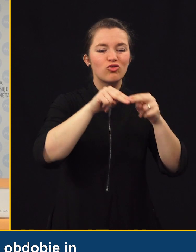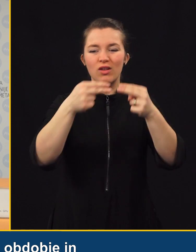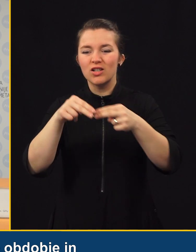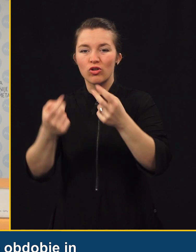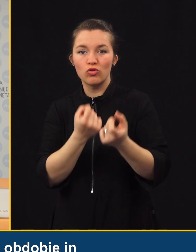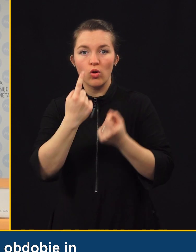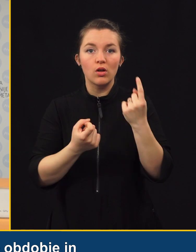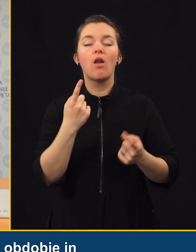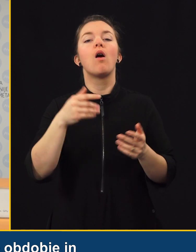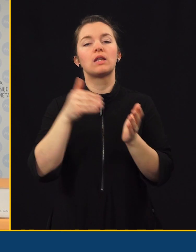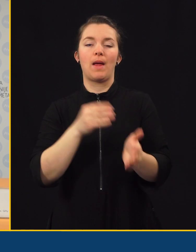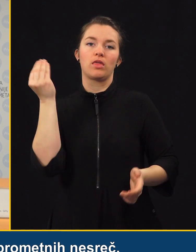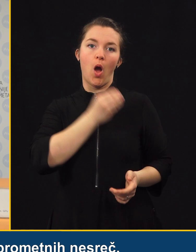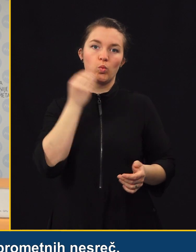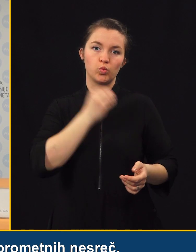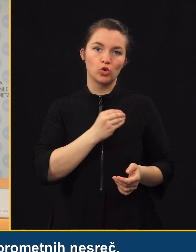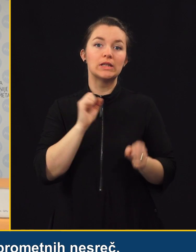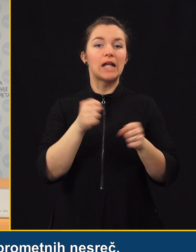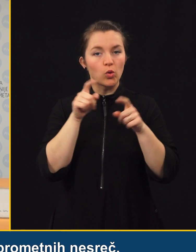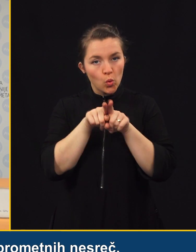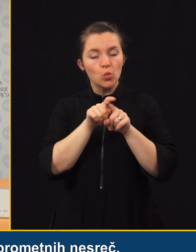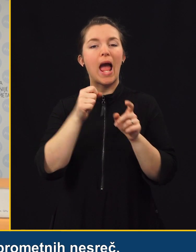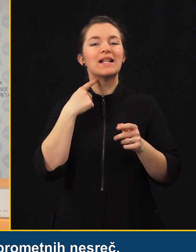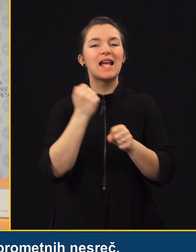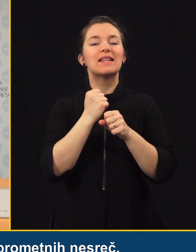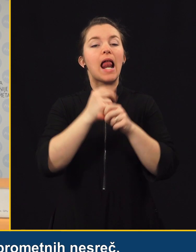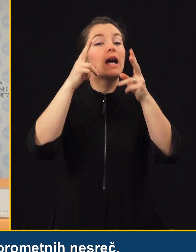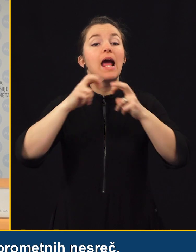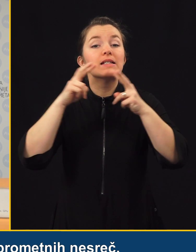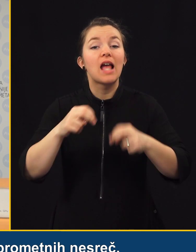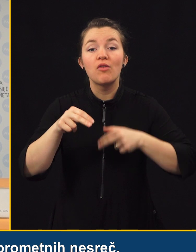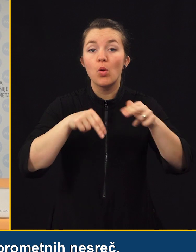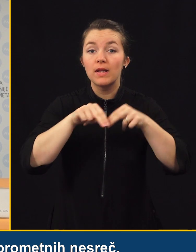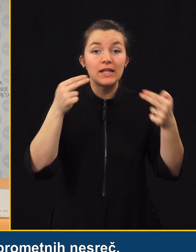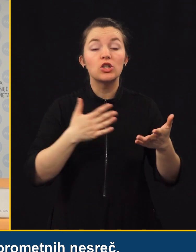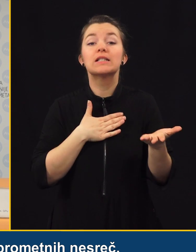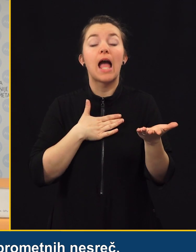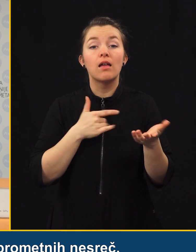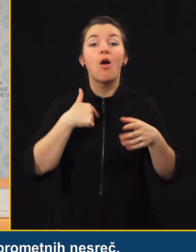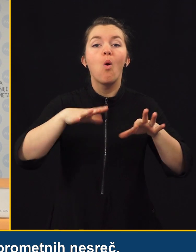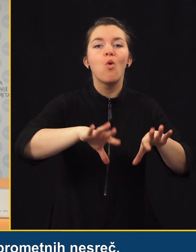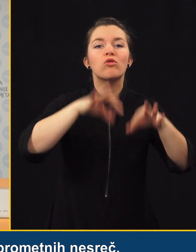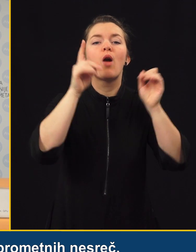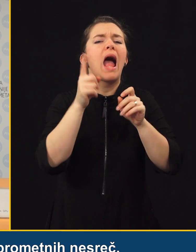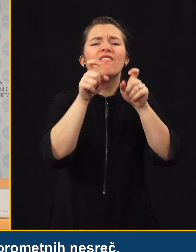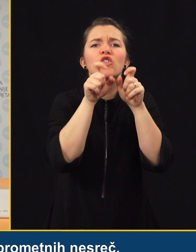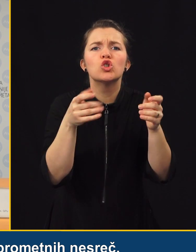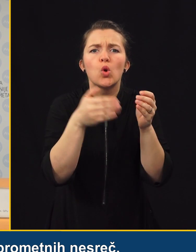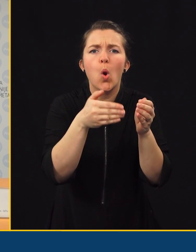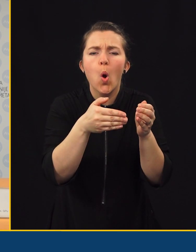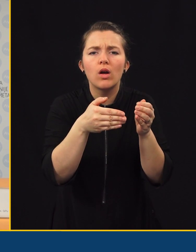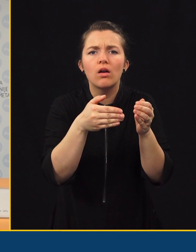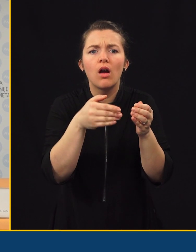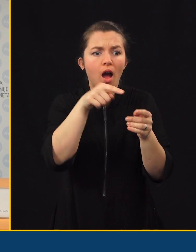se kaj naučiti. Zato tudi agencija dela raziskave prometnih nesreč, na podlagih katerih ugotovi, kaj je pravzaprav vzrok